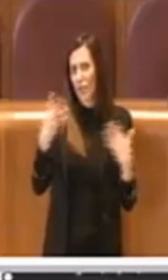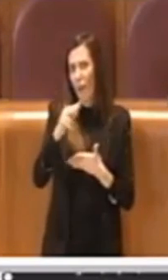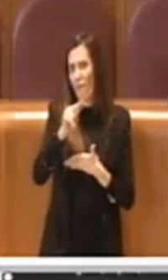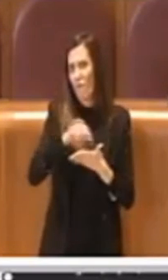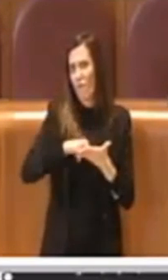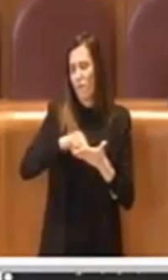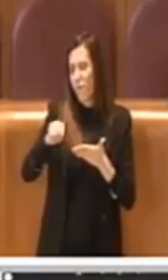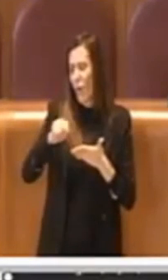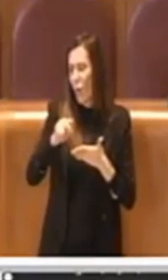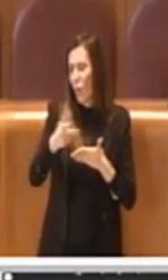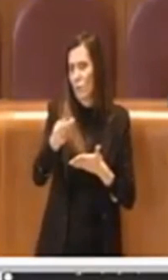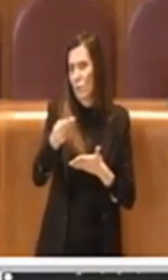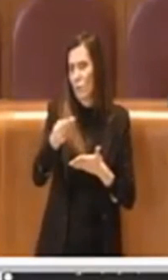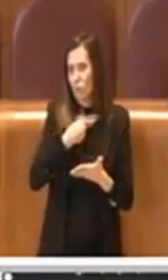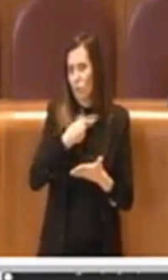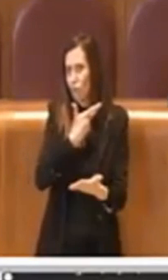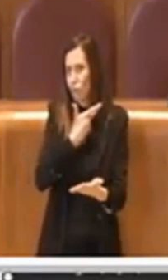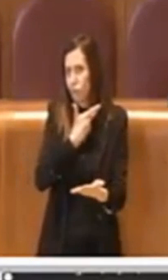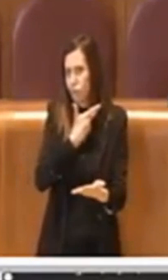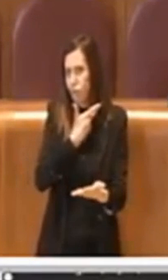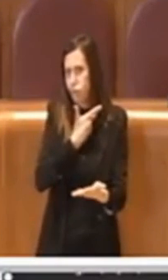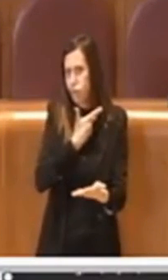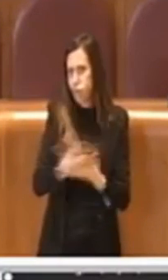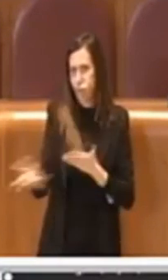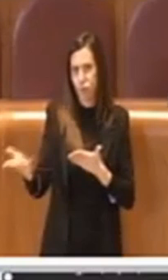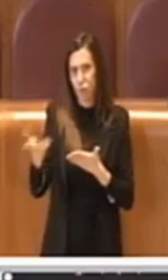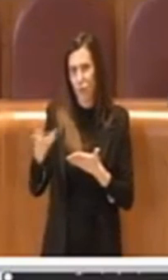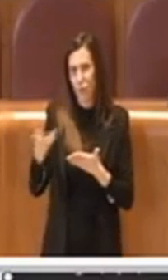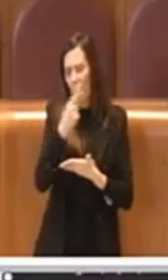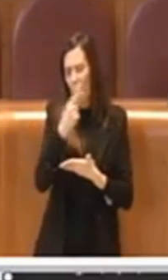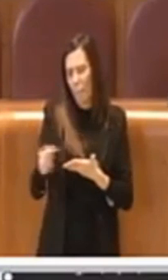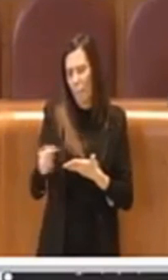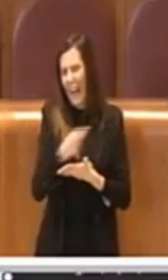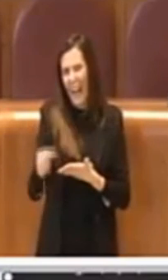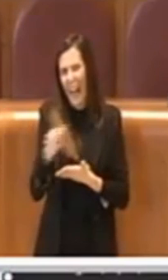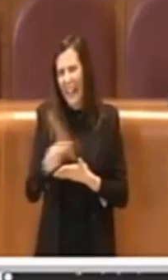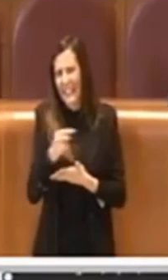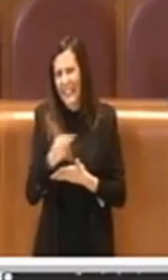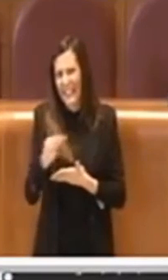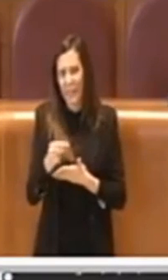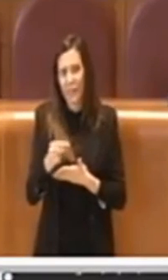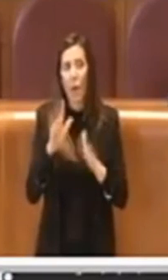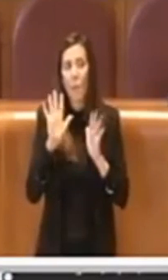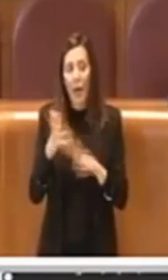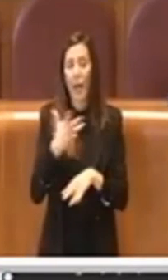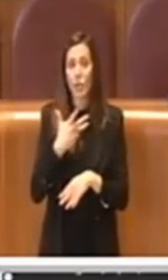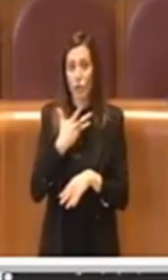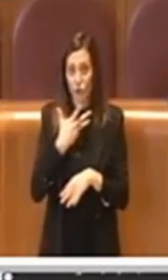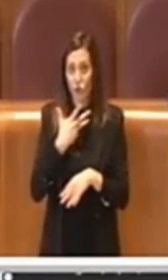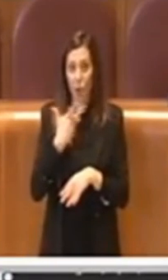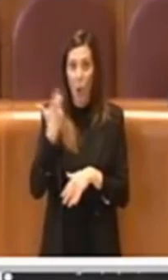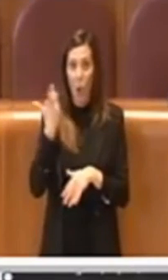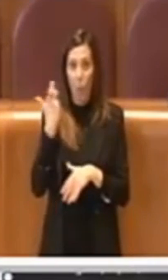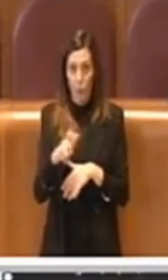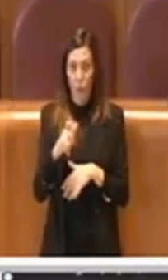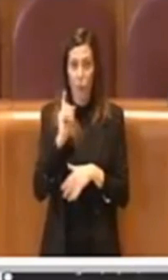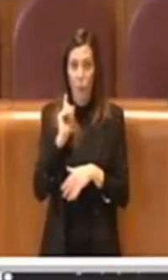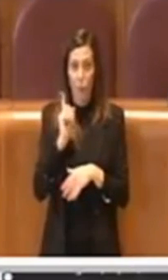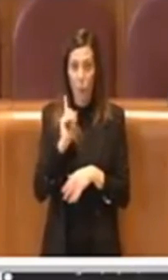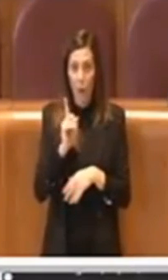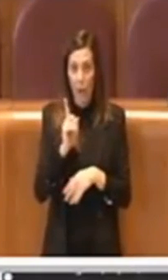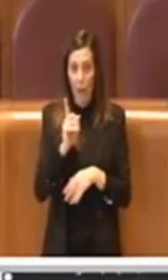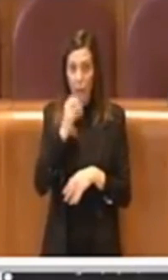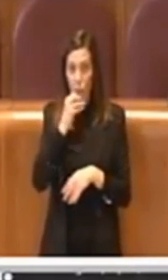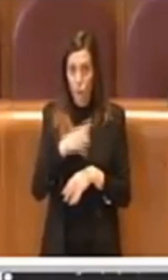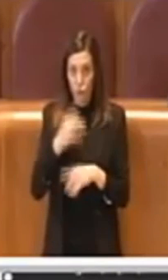molto basso i romani sulla gestione dei rifiuti, ma c'è anche una motivazione per cui è accaduto